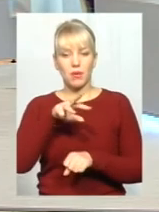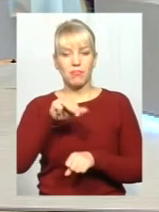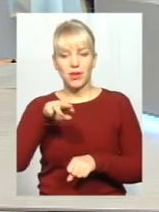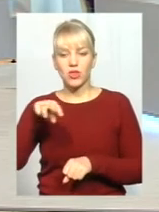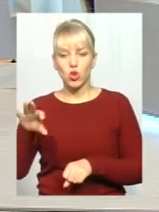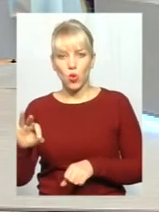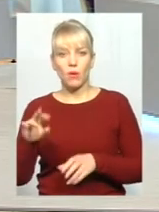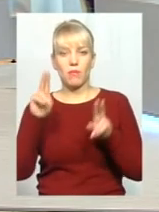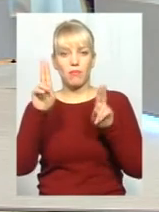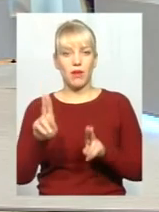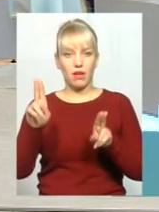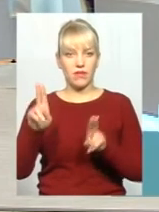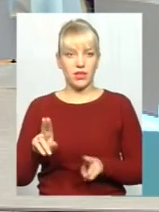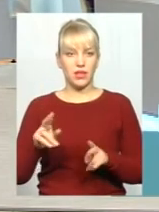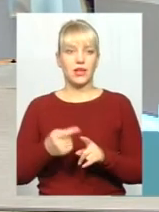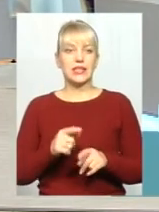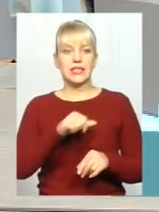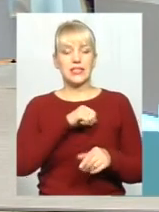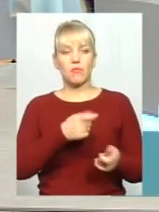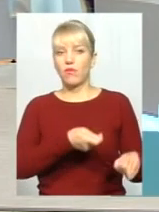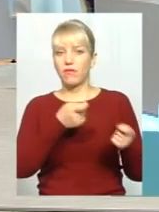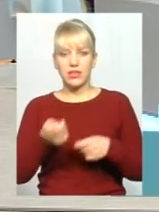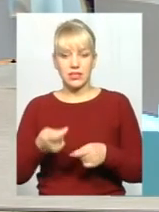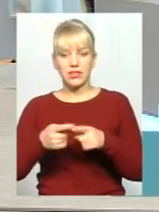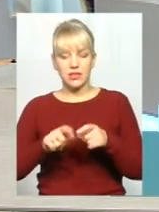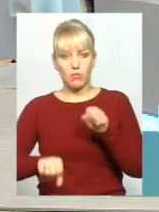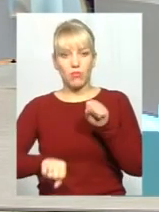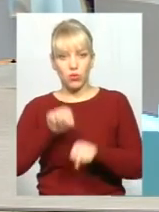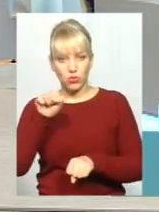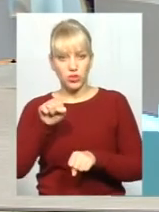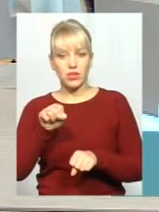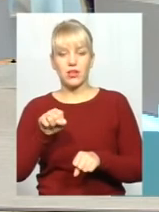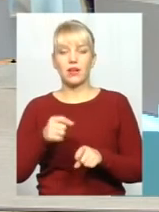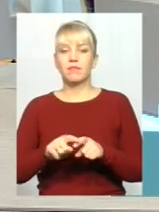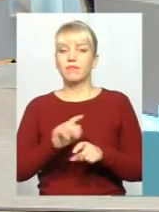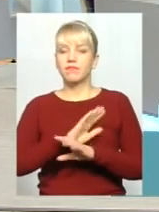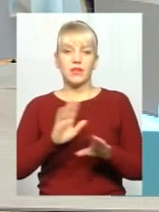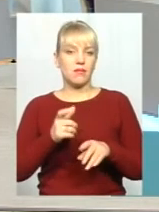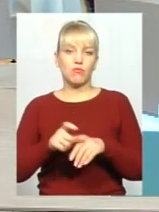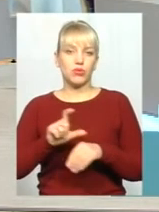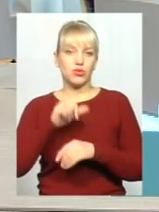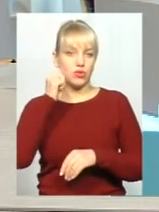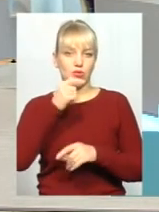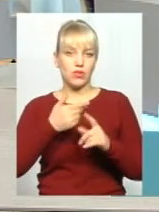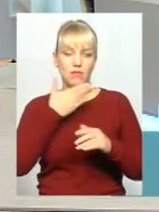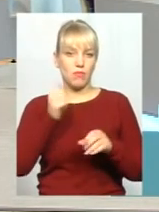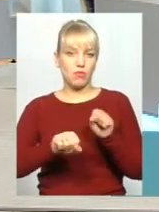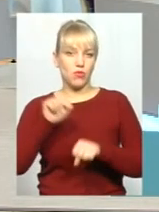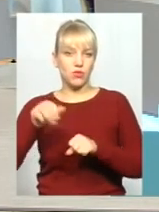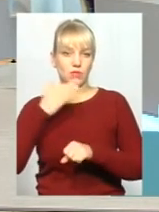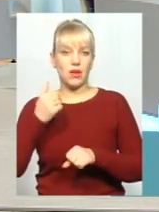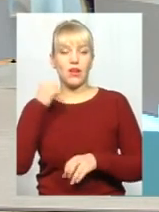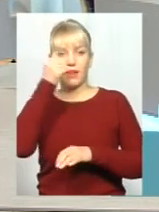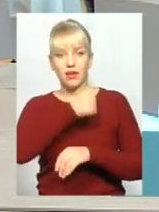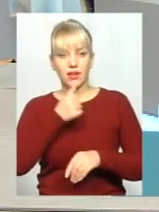Саме везення? Це порушення митних правил? Саме везення – ні. Більше року. Тобто, розумієте, тут така ситуація двояка, що, якби, з однієї сторони, рік